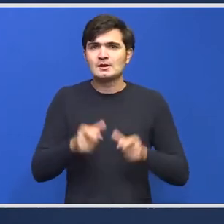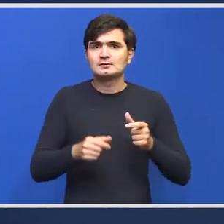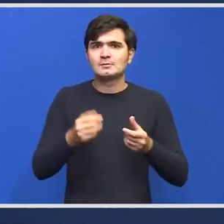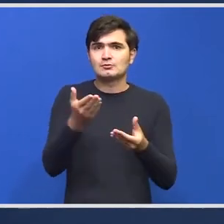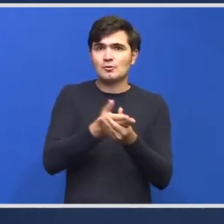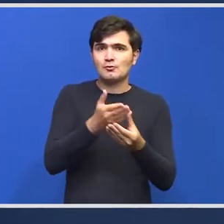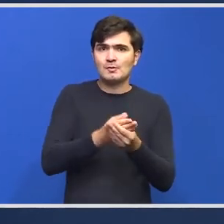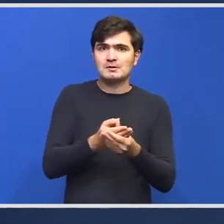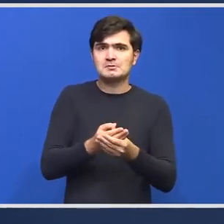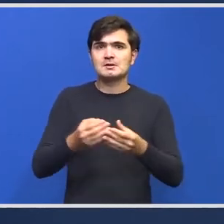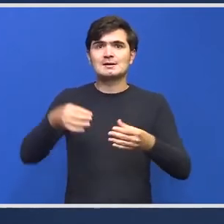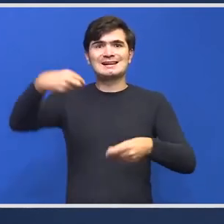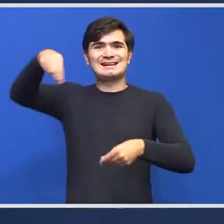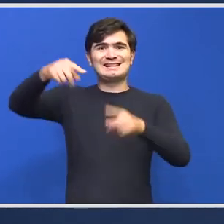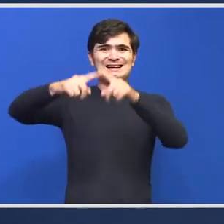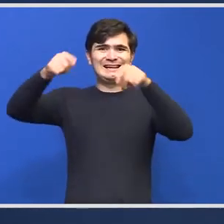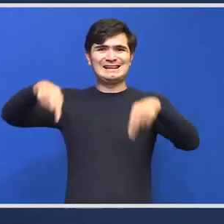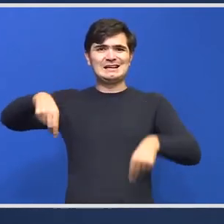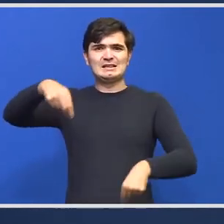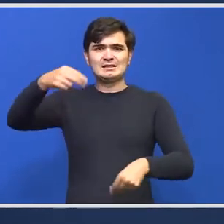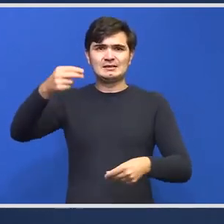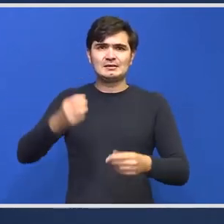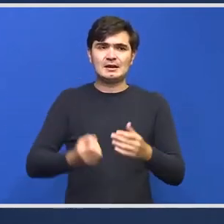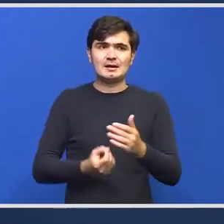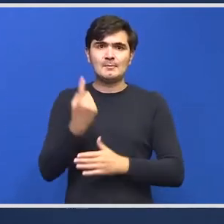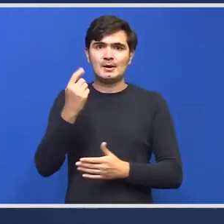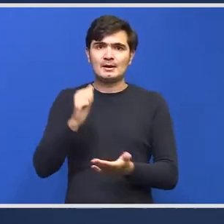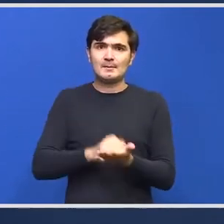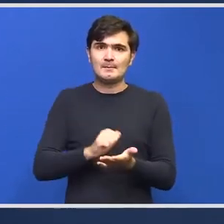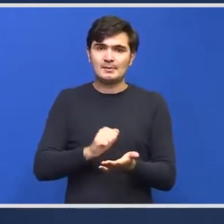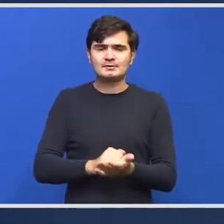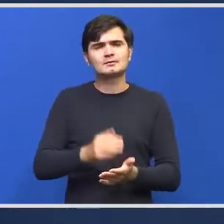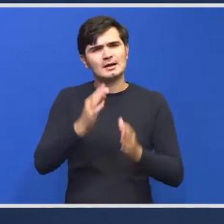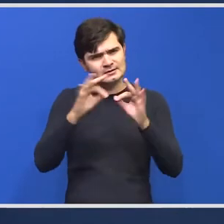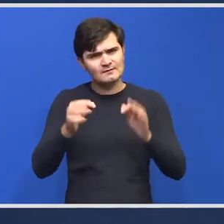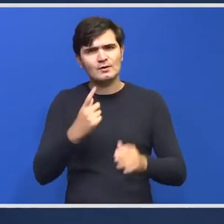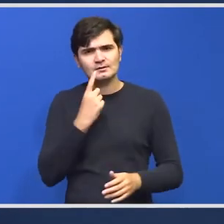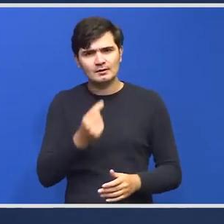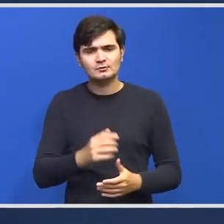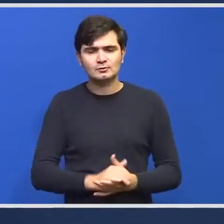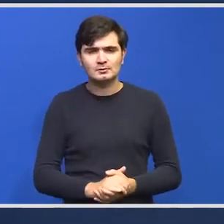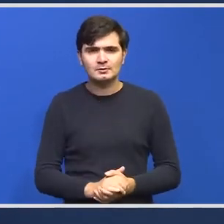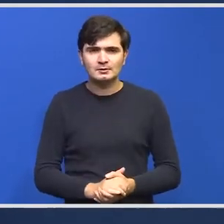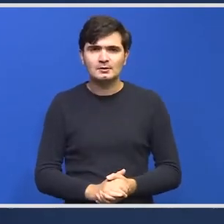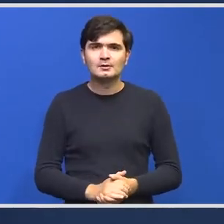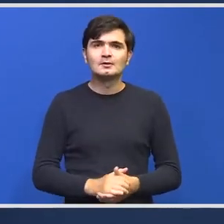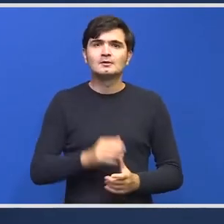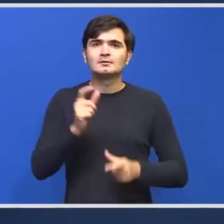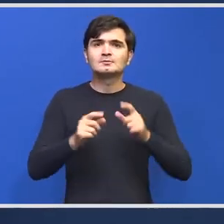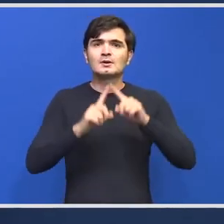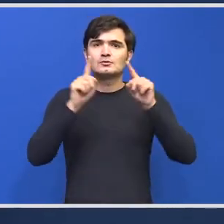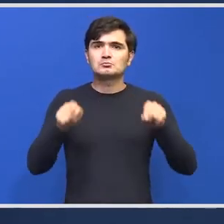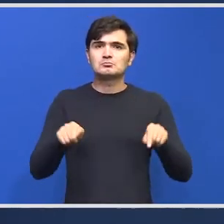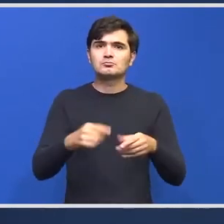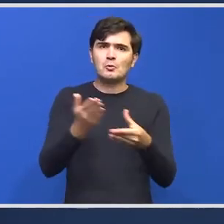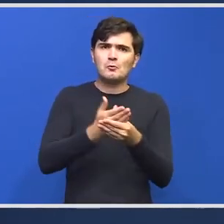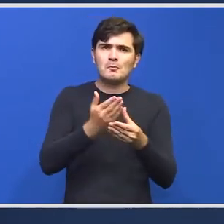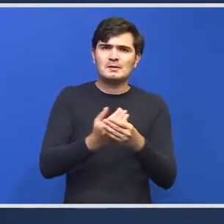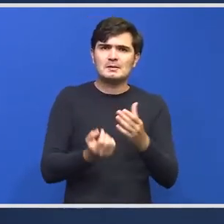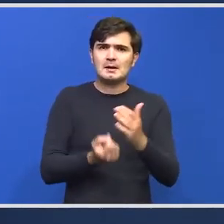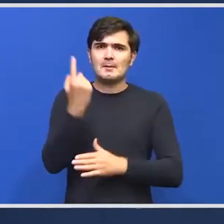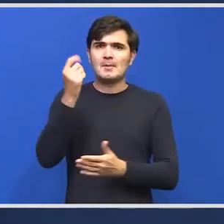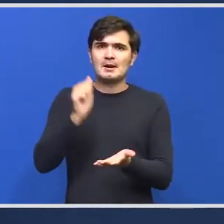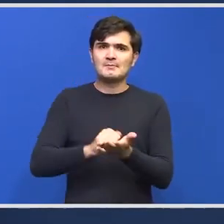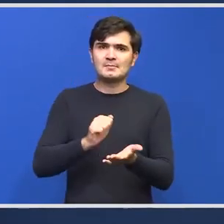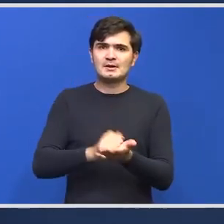apar în presă, sau hortii, nu știu dacă sunt documente. Fițuici, secundă, dați-mi voie să răspund. Documente care apar în presă, fițuici sau